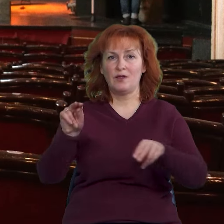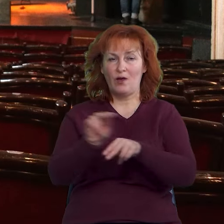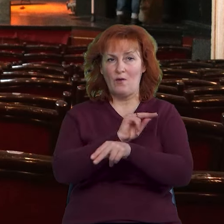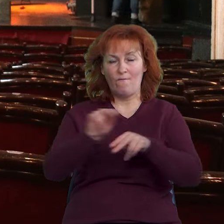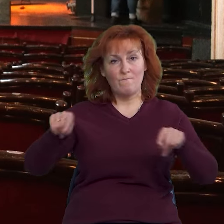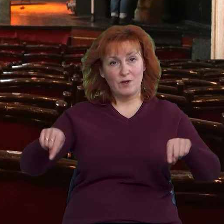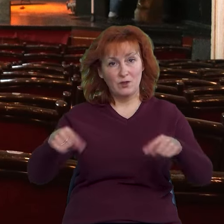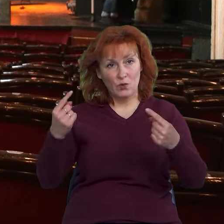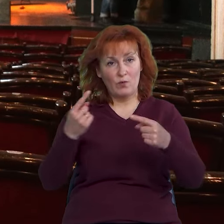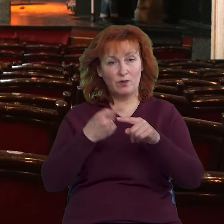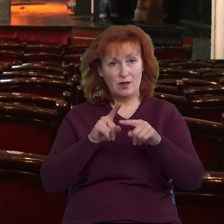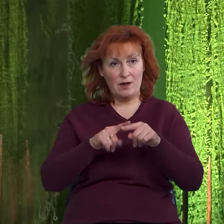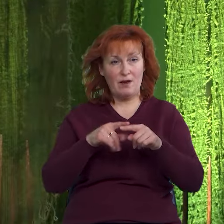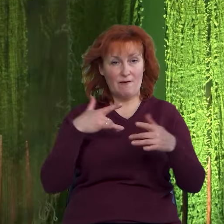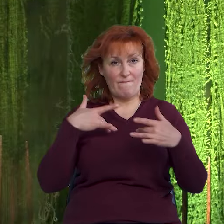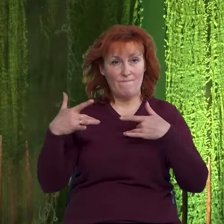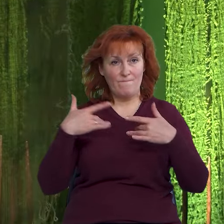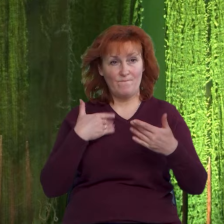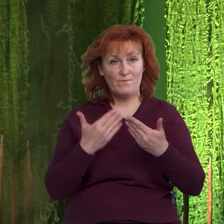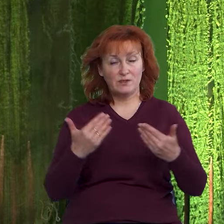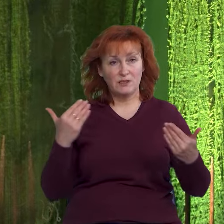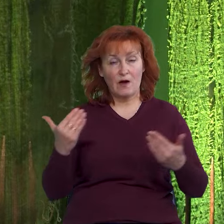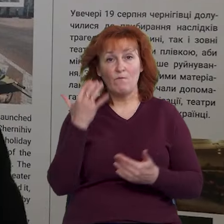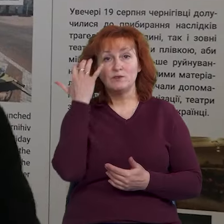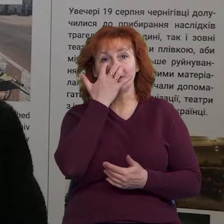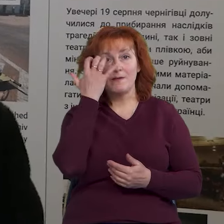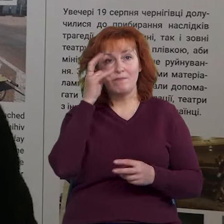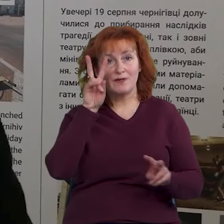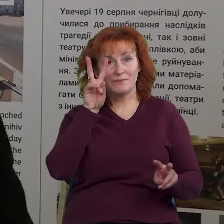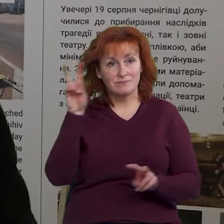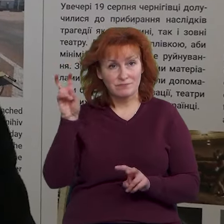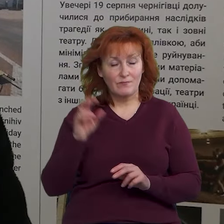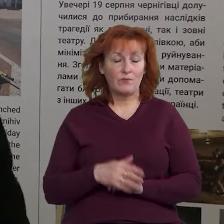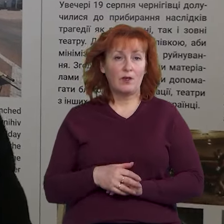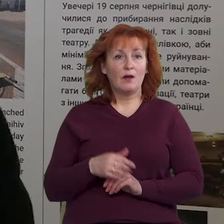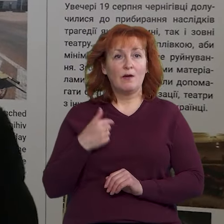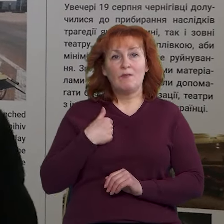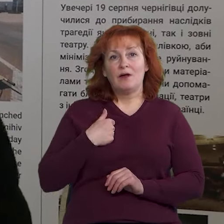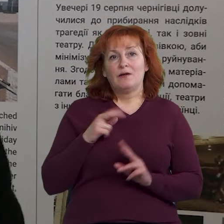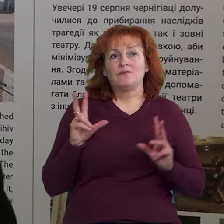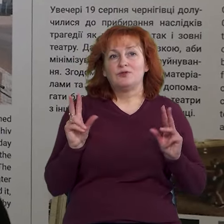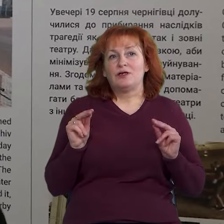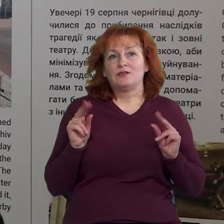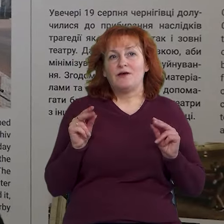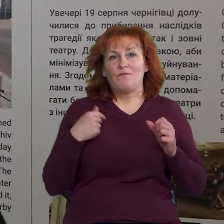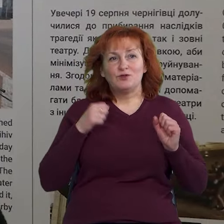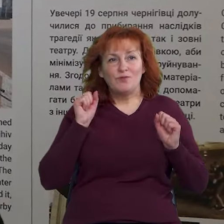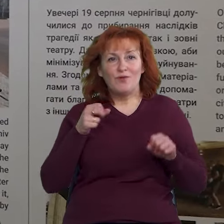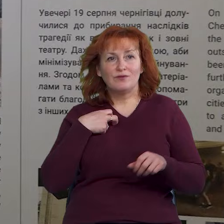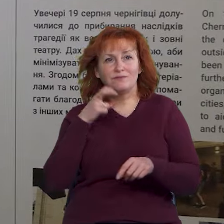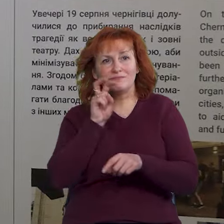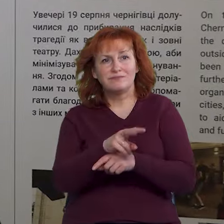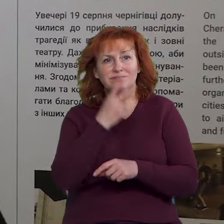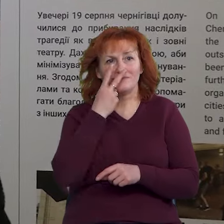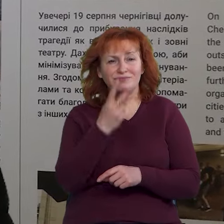глядацьку залу виставою «Сліпий» за поемою Тараса Шевченка. Ми дуже щасливі, що нарешті зможемо відвідати